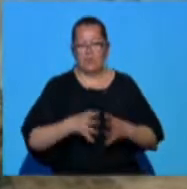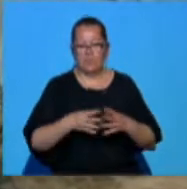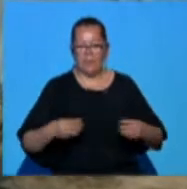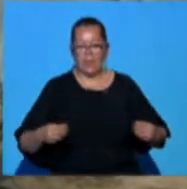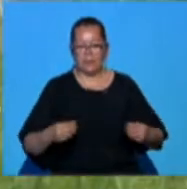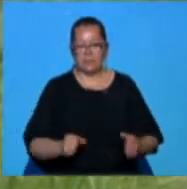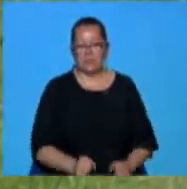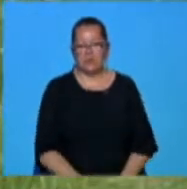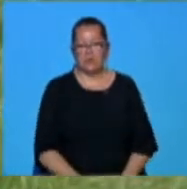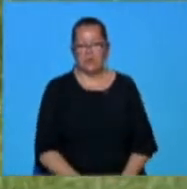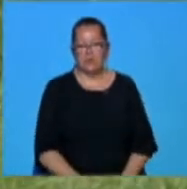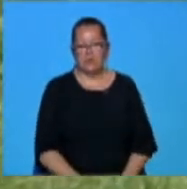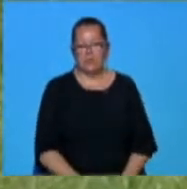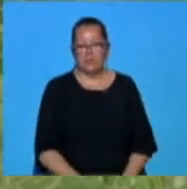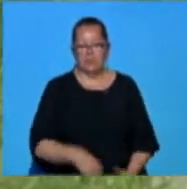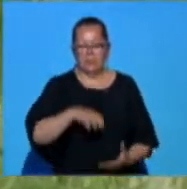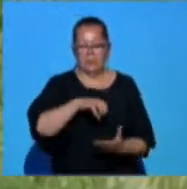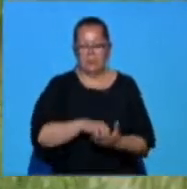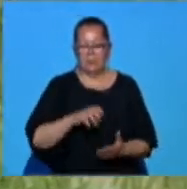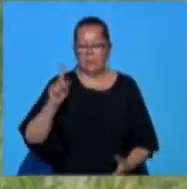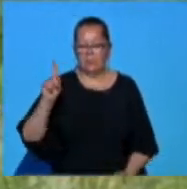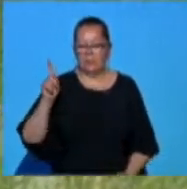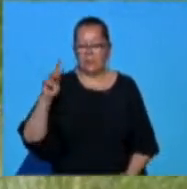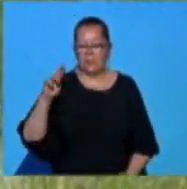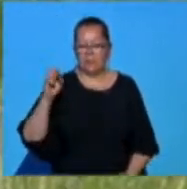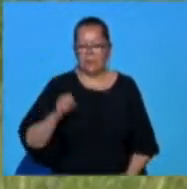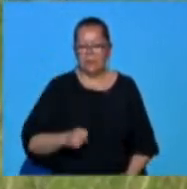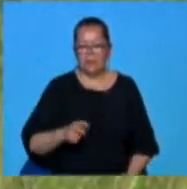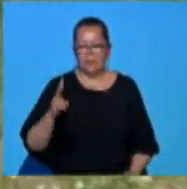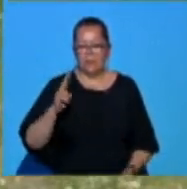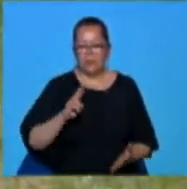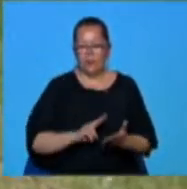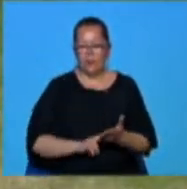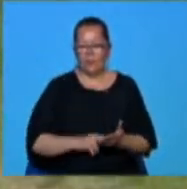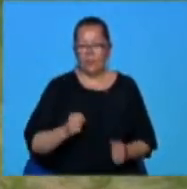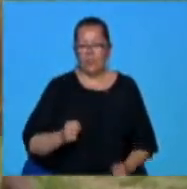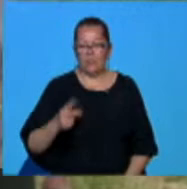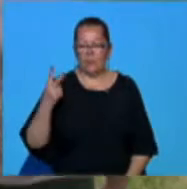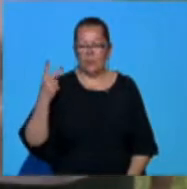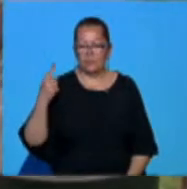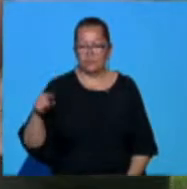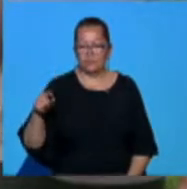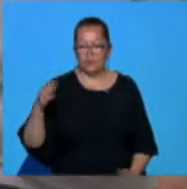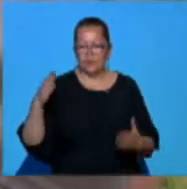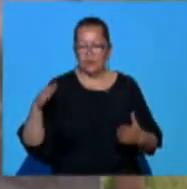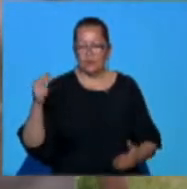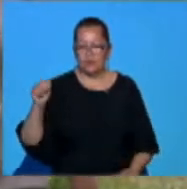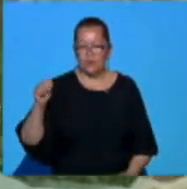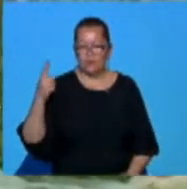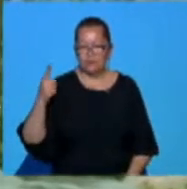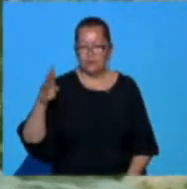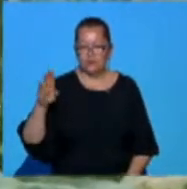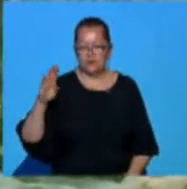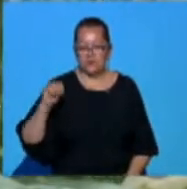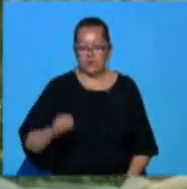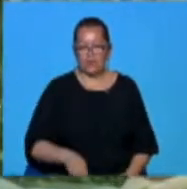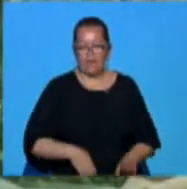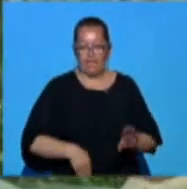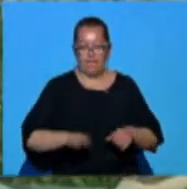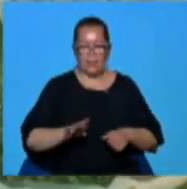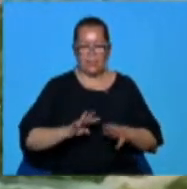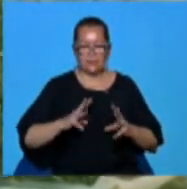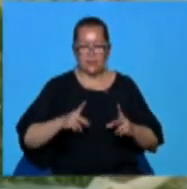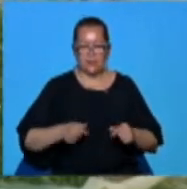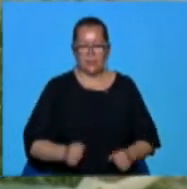produsă pe raza localității grădinarii este de 2.123.952 lei. Ministrul